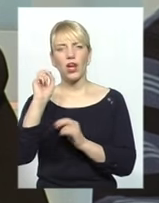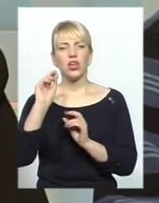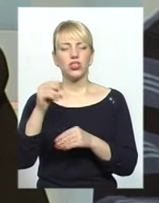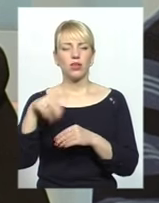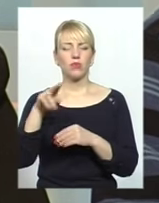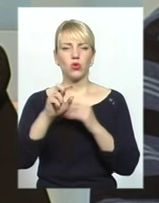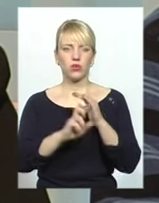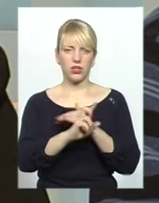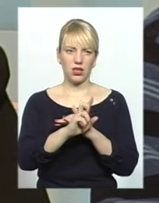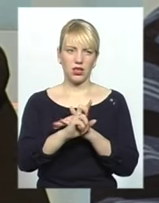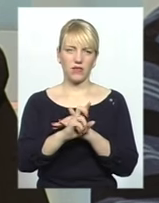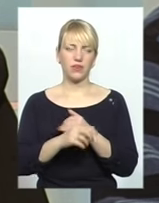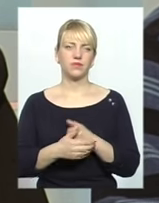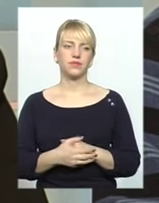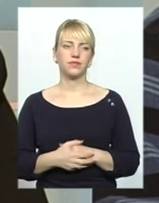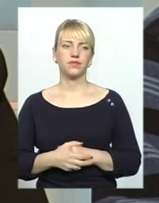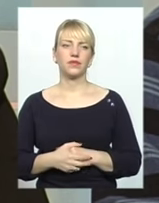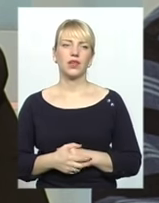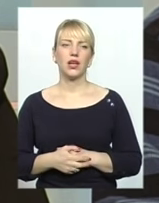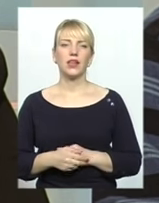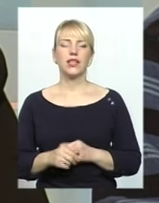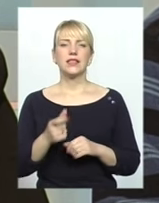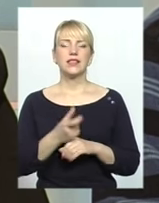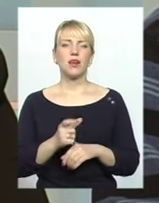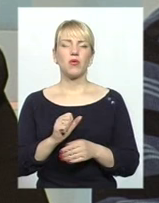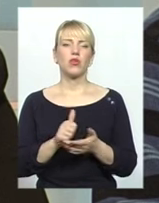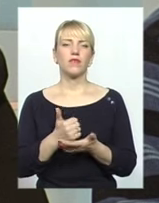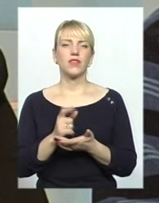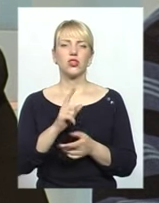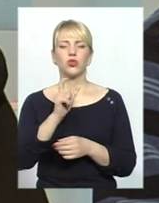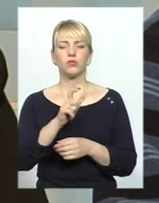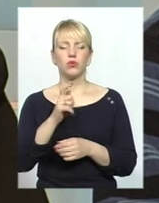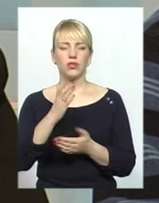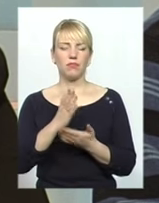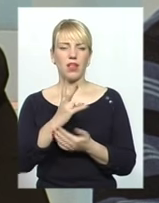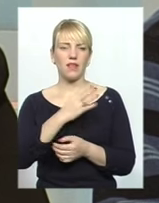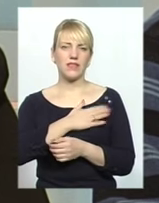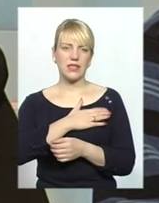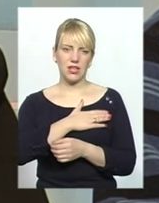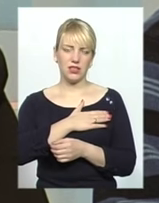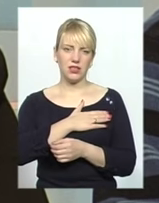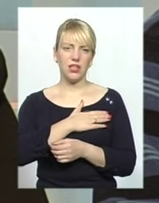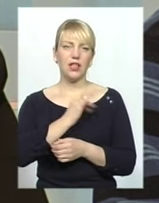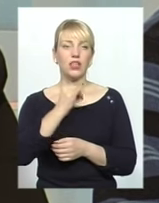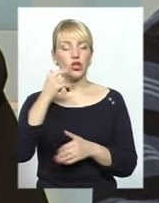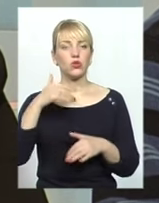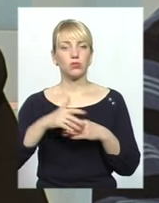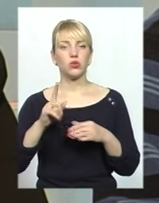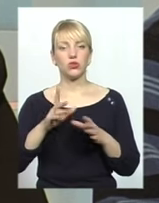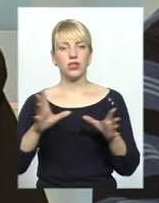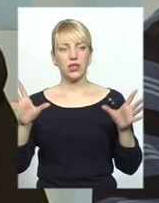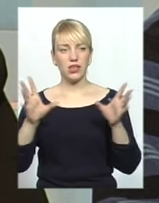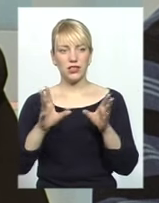костілу, чи до синагоги. Саме головне, щоб люди мали це в серці і люди розуміли, що тільки разом